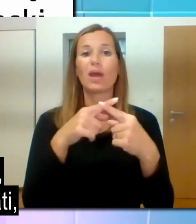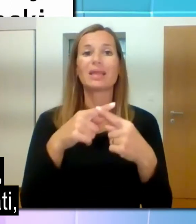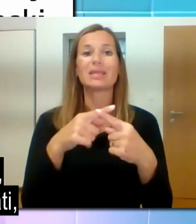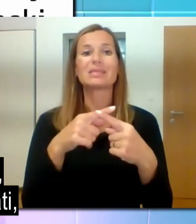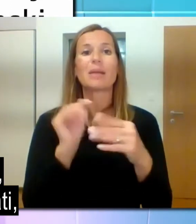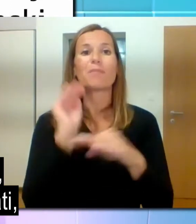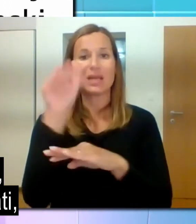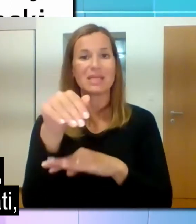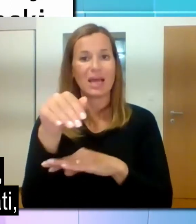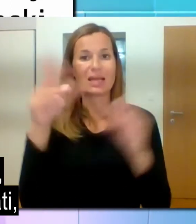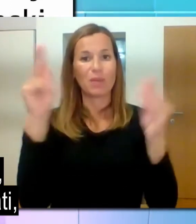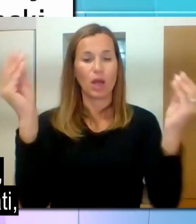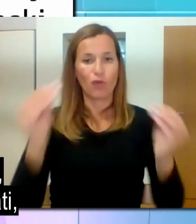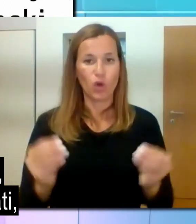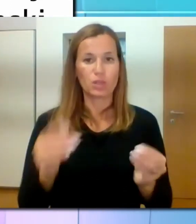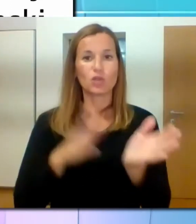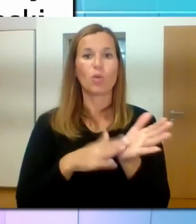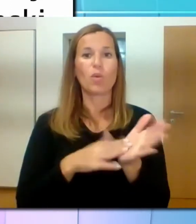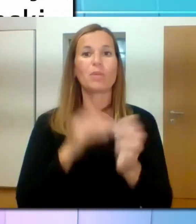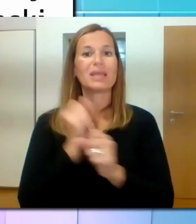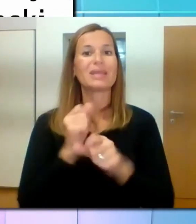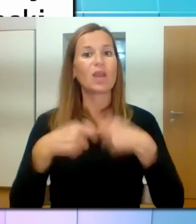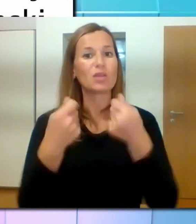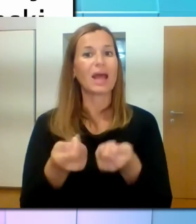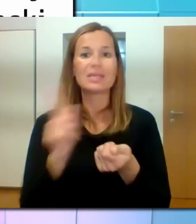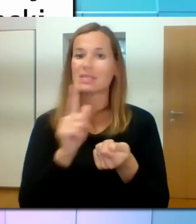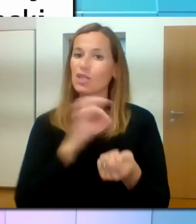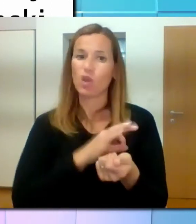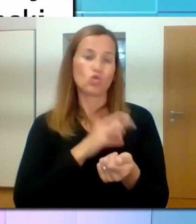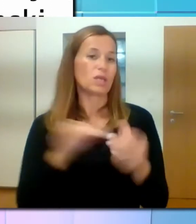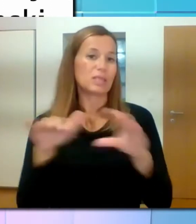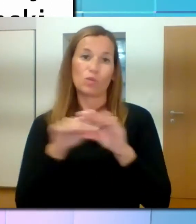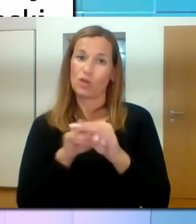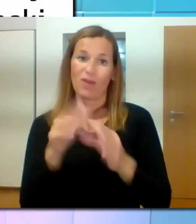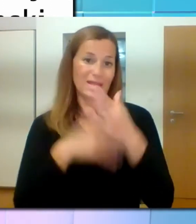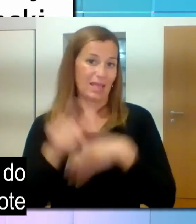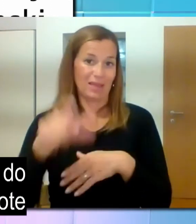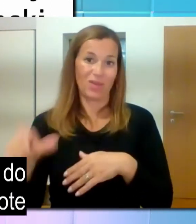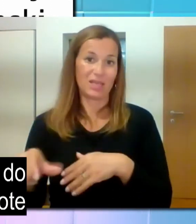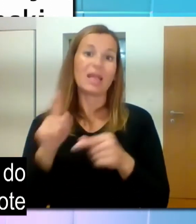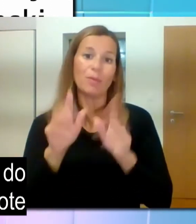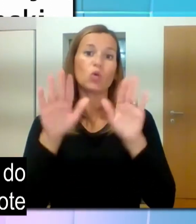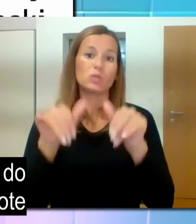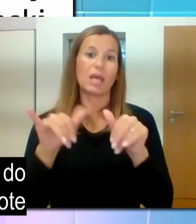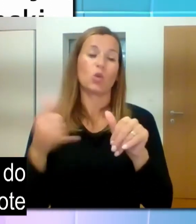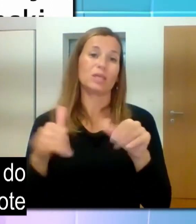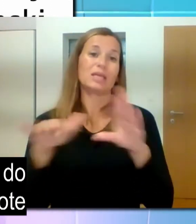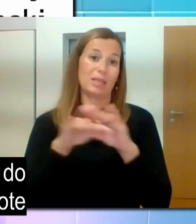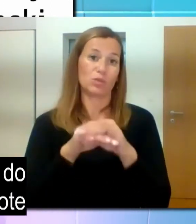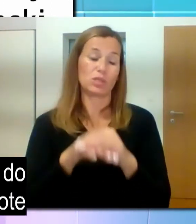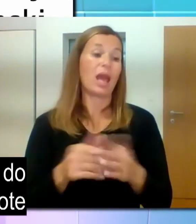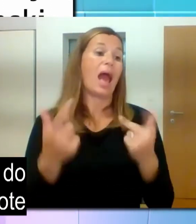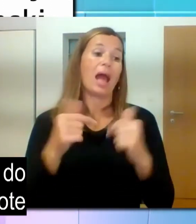zaposluje, ali jih je dožen zaposlovati, pa jih zaposluje več kot bih sicer moralo, je za te